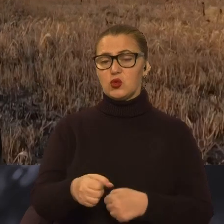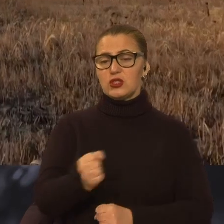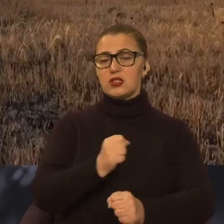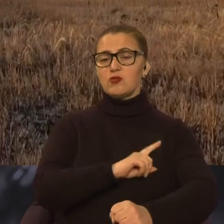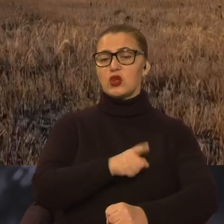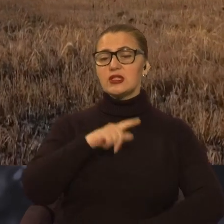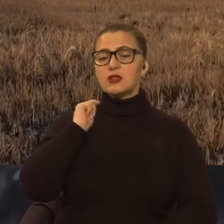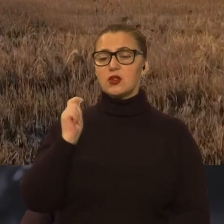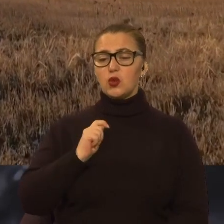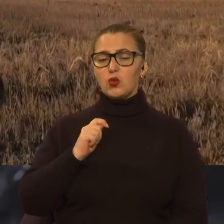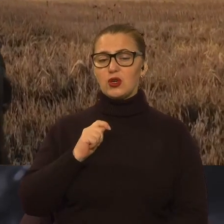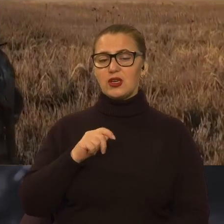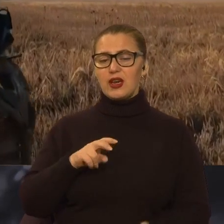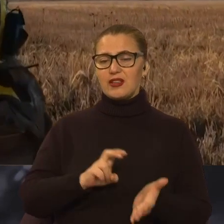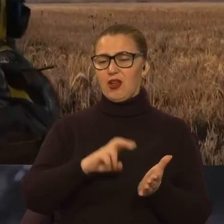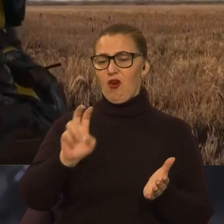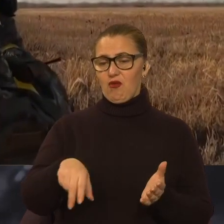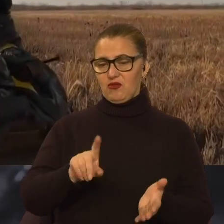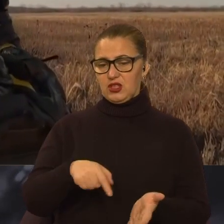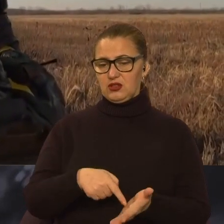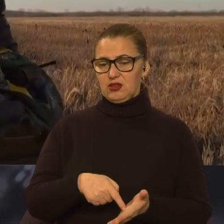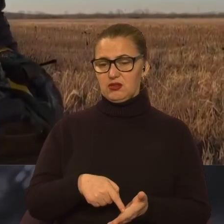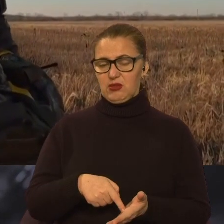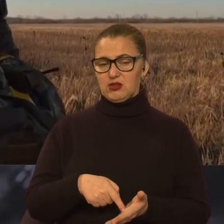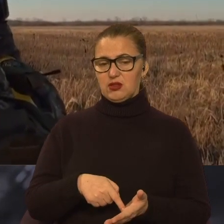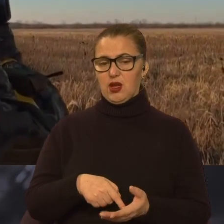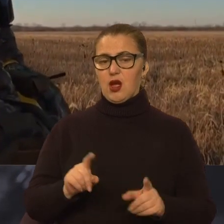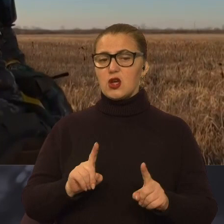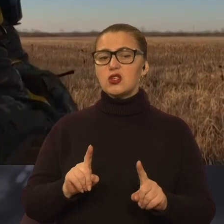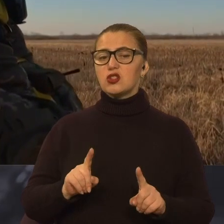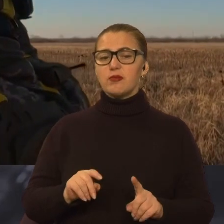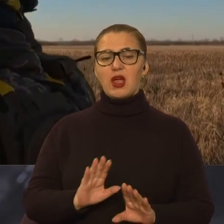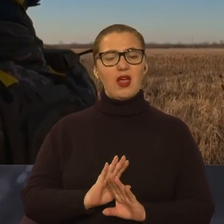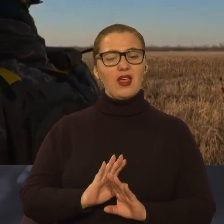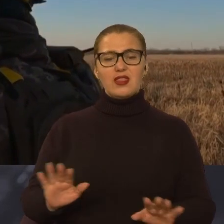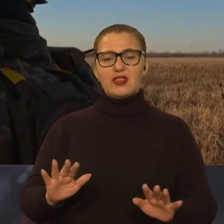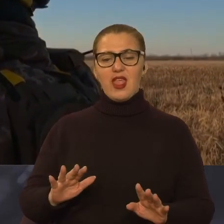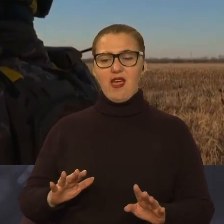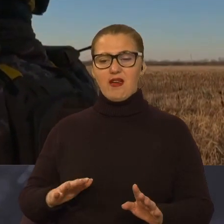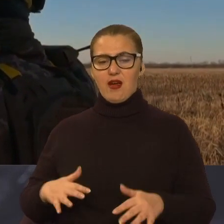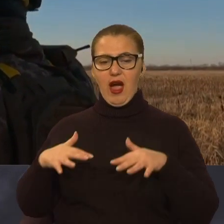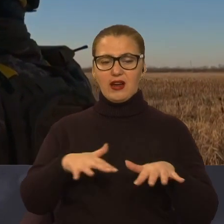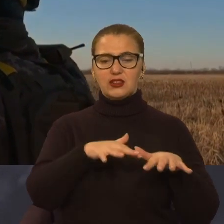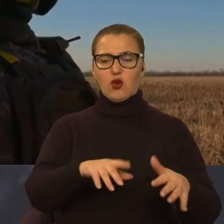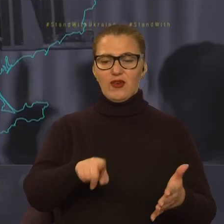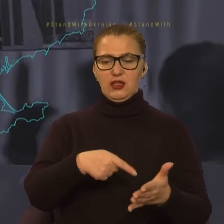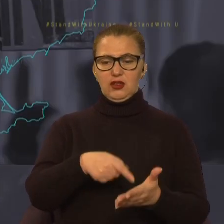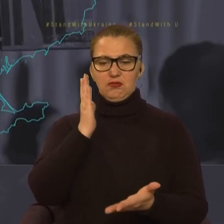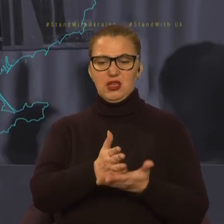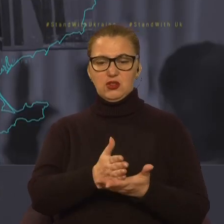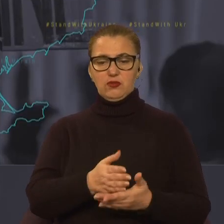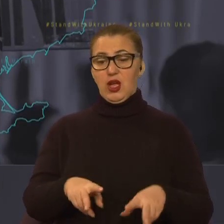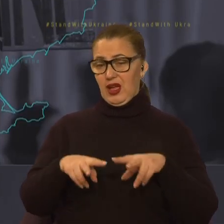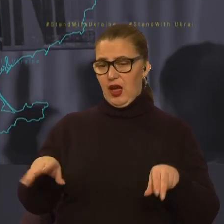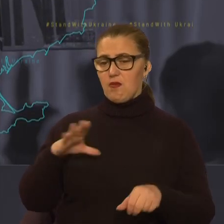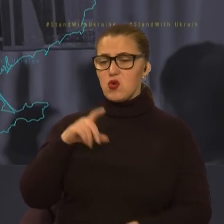України вийти з міста, щоб не атакувати місто в лоб. Те саме ми бачили в